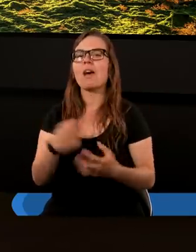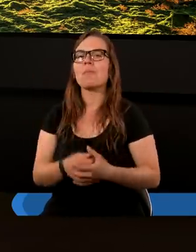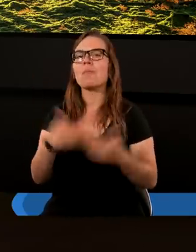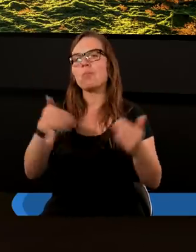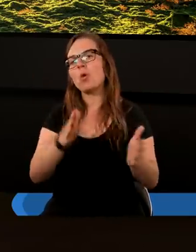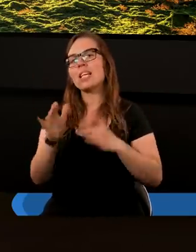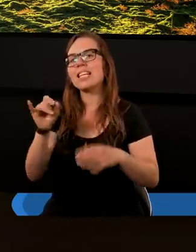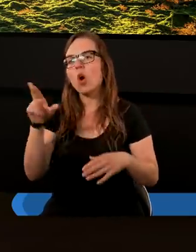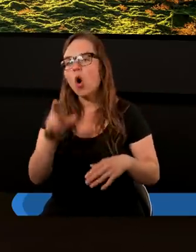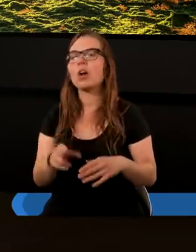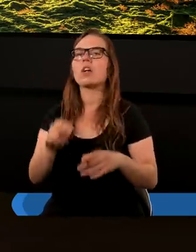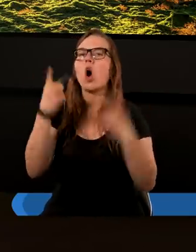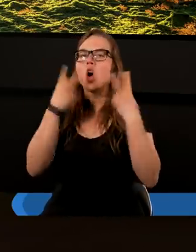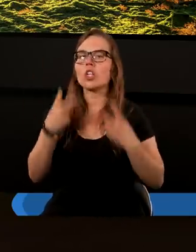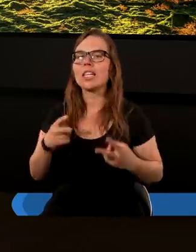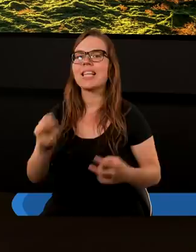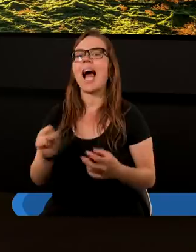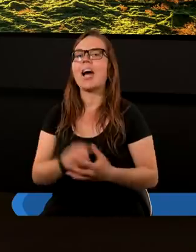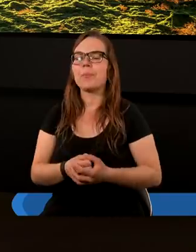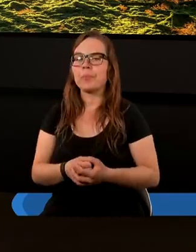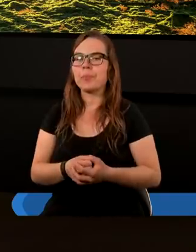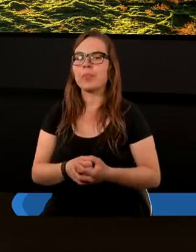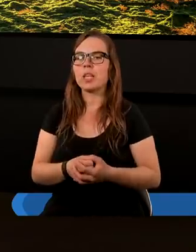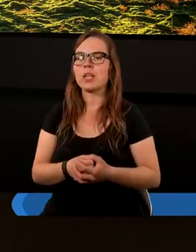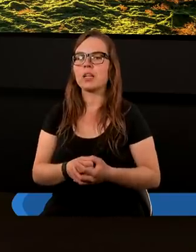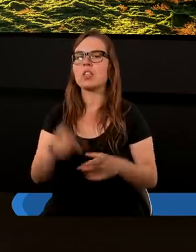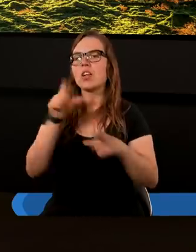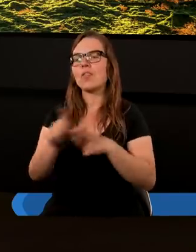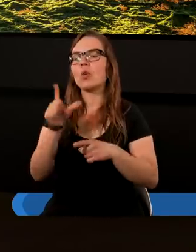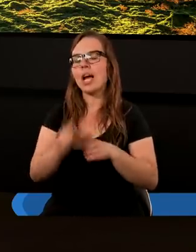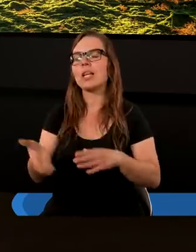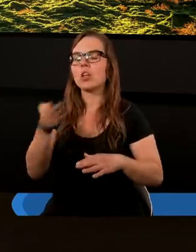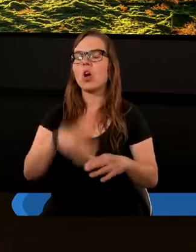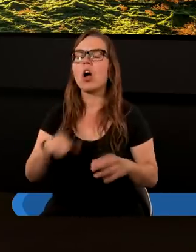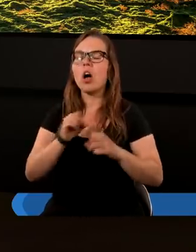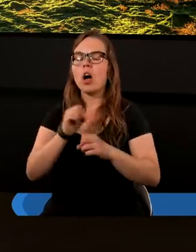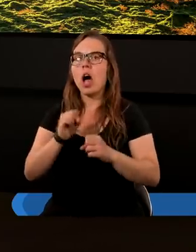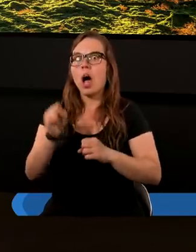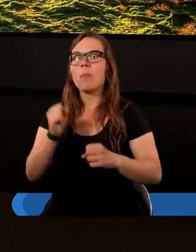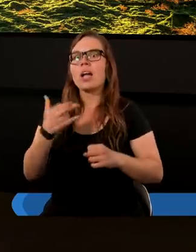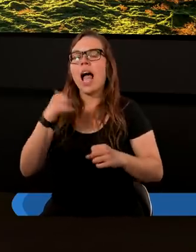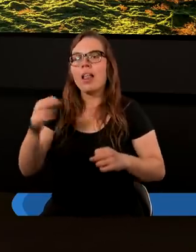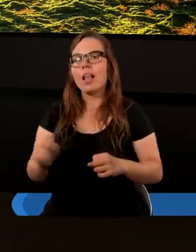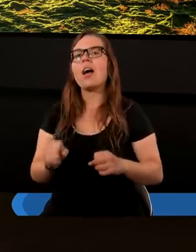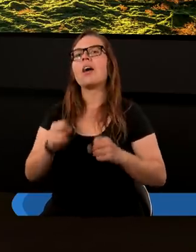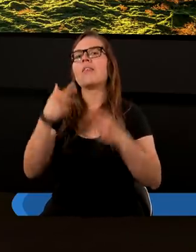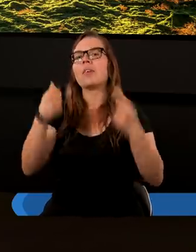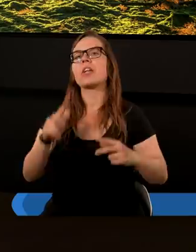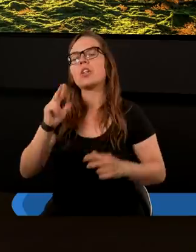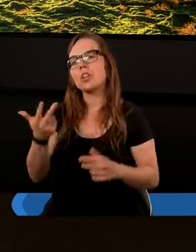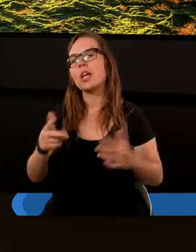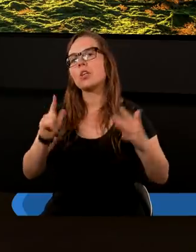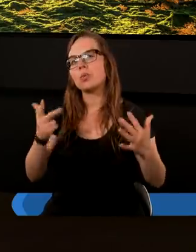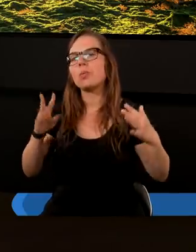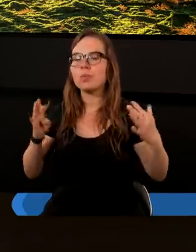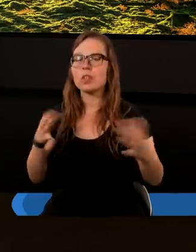Może Igor odczyta. Dwunasty rozdział Apokalipsy. Wiersz trzeci, siódmy